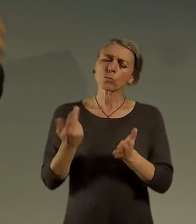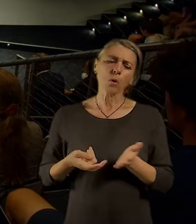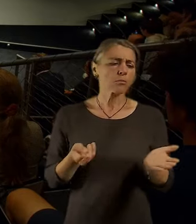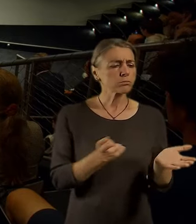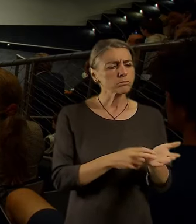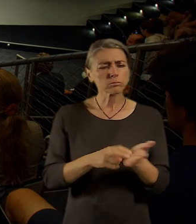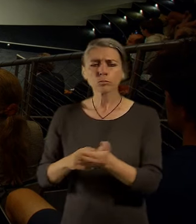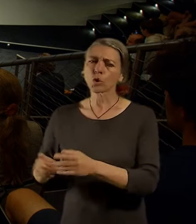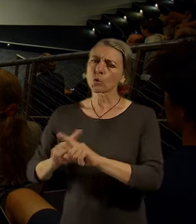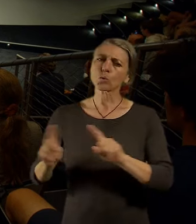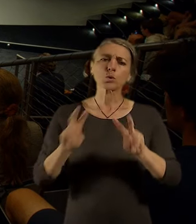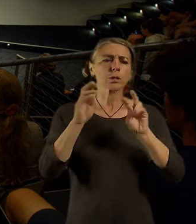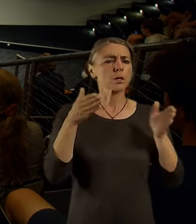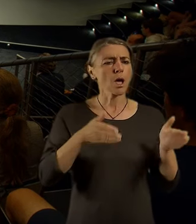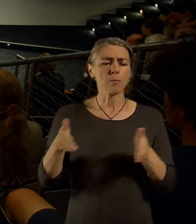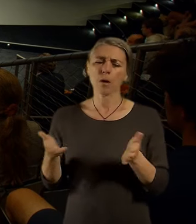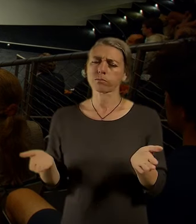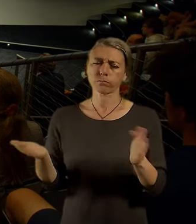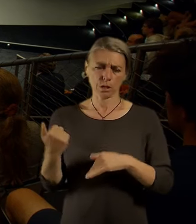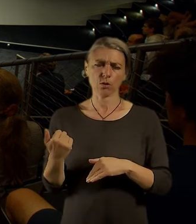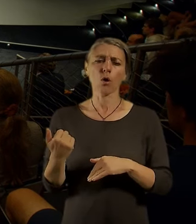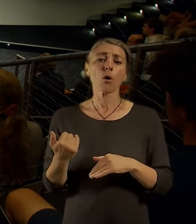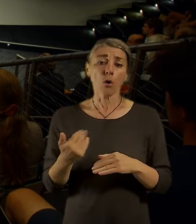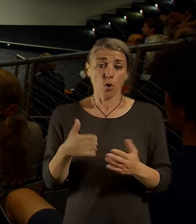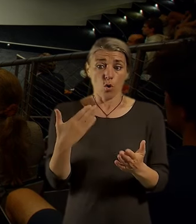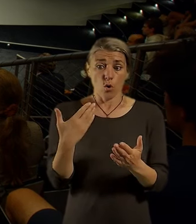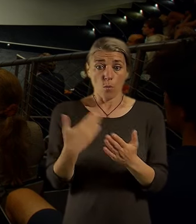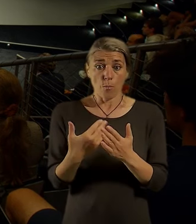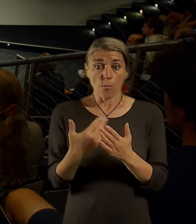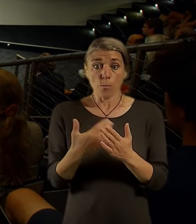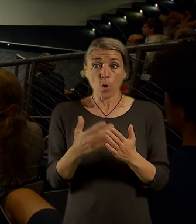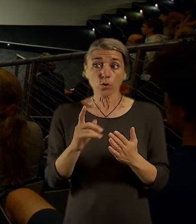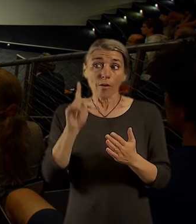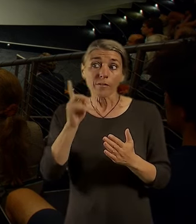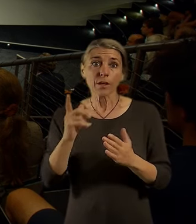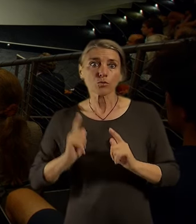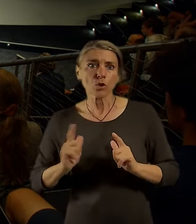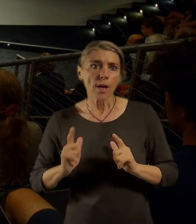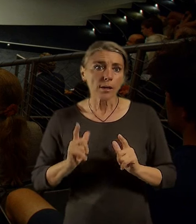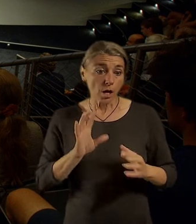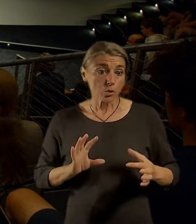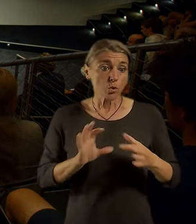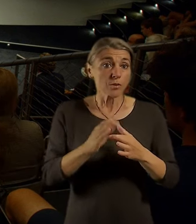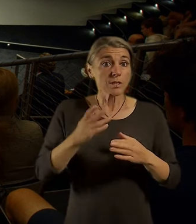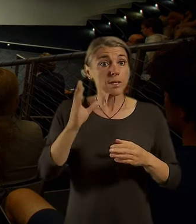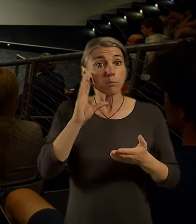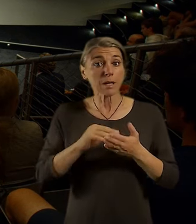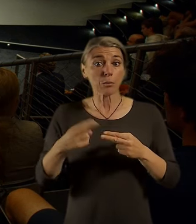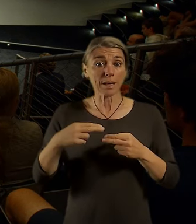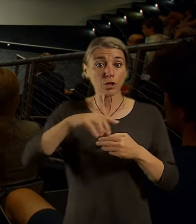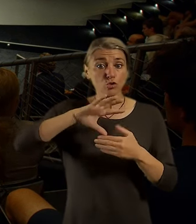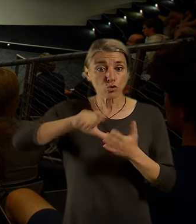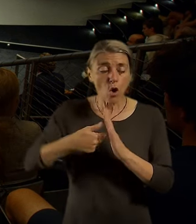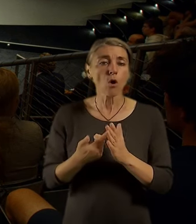Některé ty nejvýznamnější, které třeba sledujete bedlivě, protože se vás dotýkají, většinou to byly stavby městských